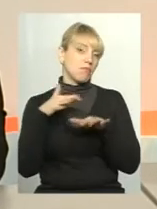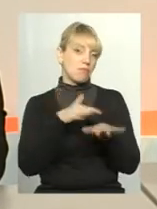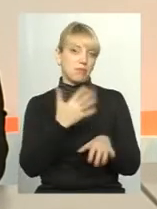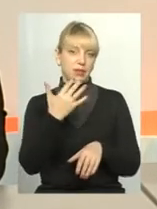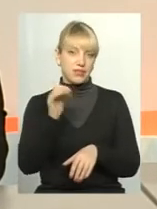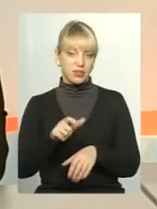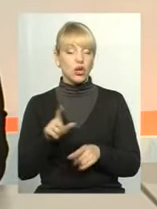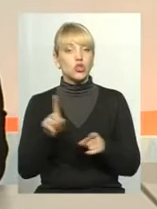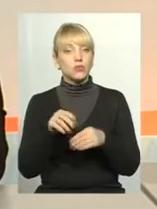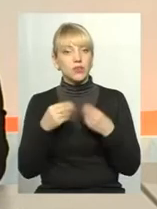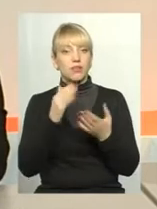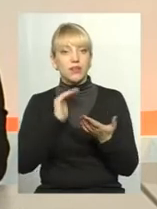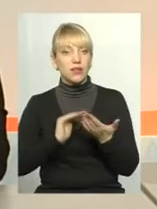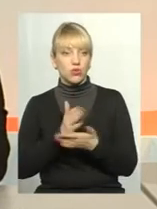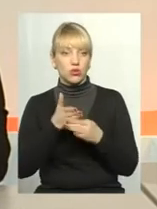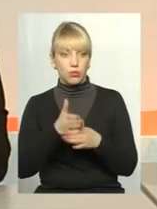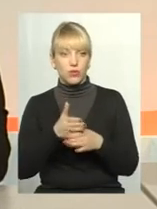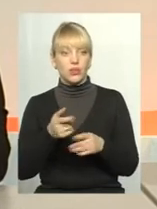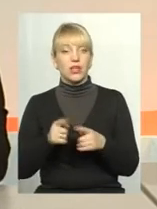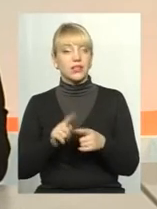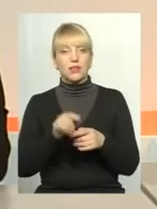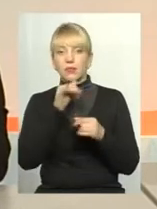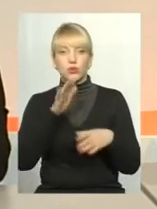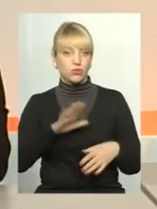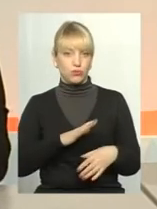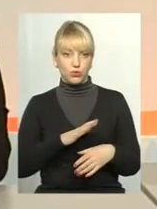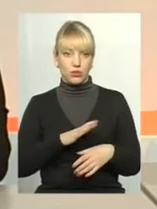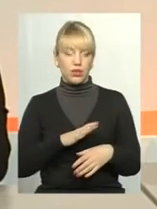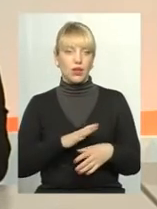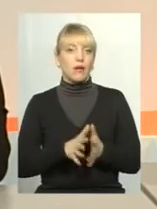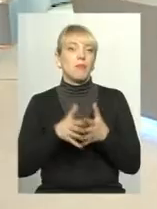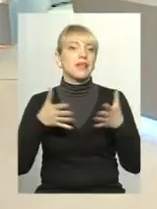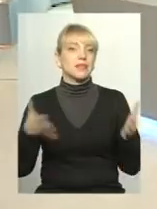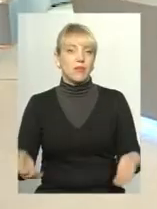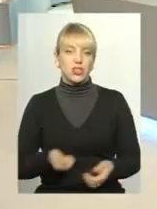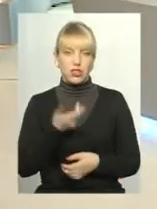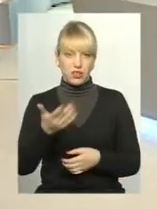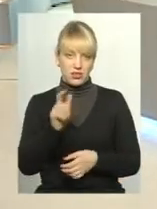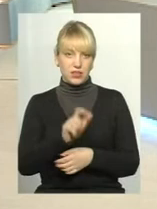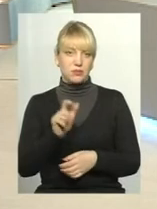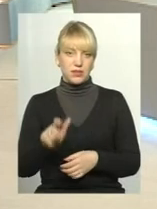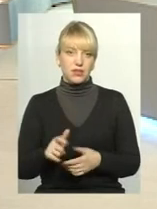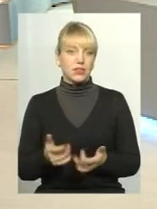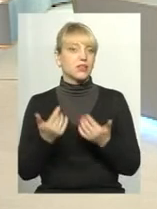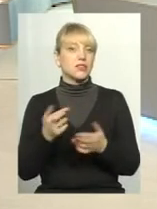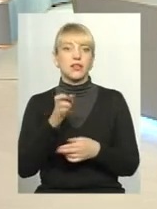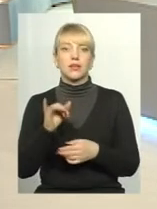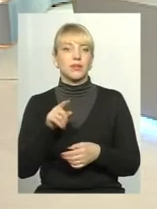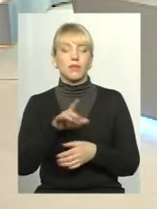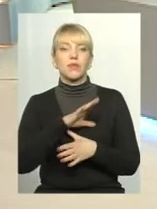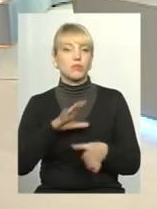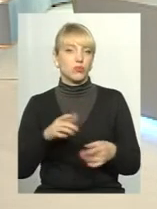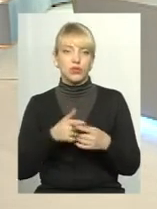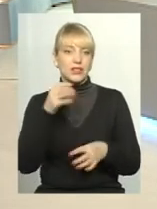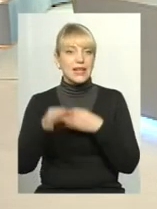щоб якісно надати допомогу, відповідати за кожного пацієнта. Це не може бути безмежна кількість цих пацієнтів. Скільки би там цілодобовий